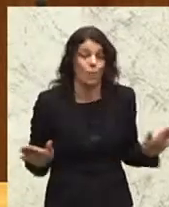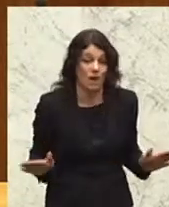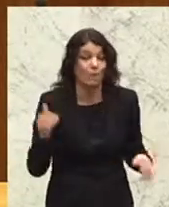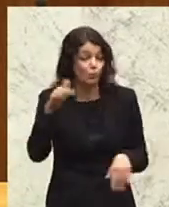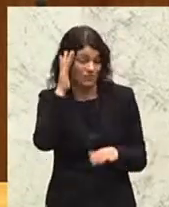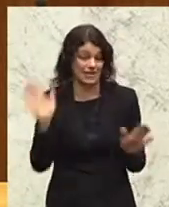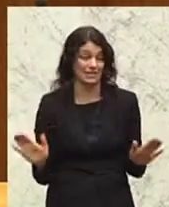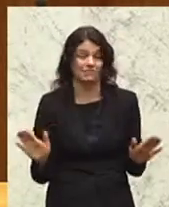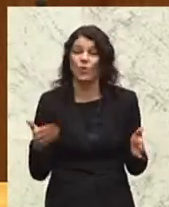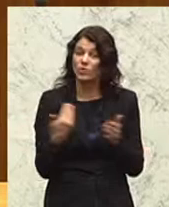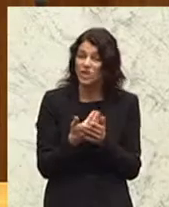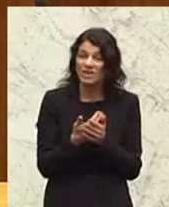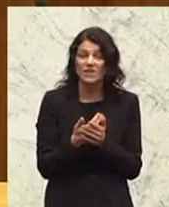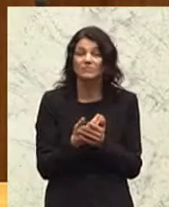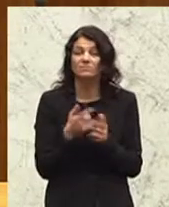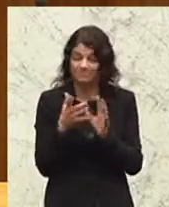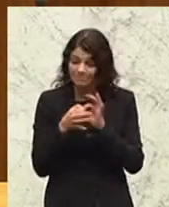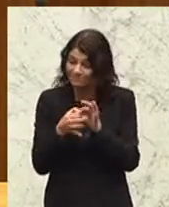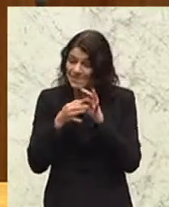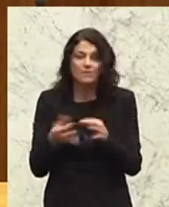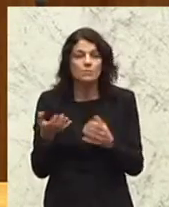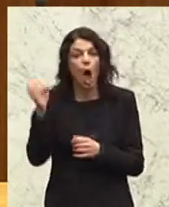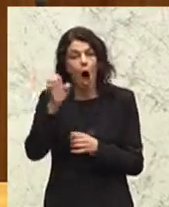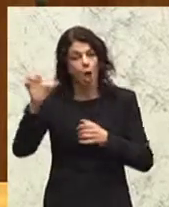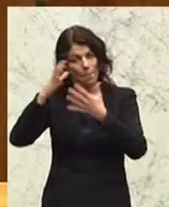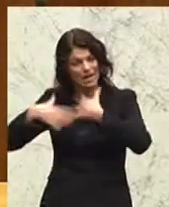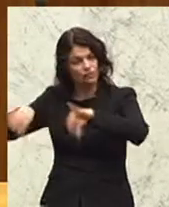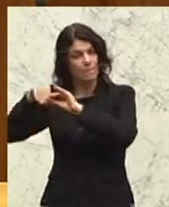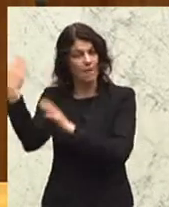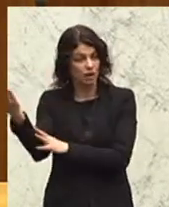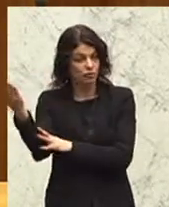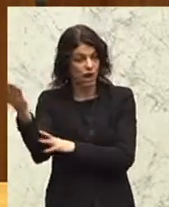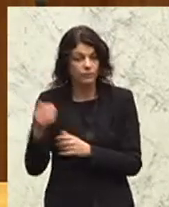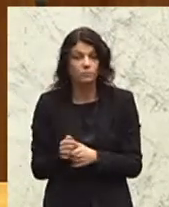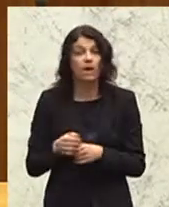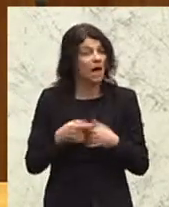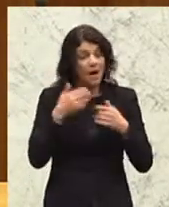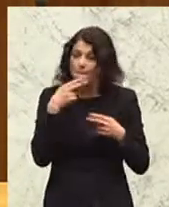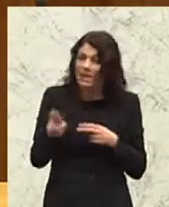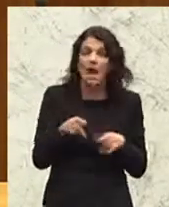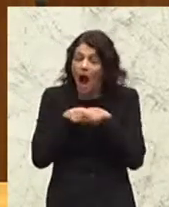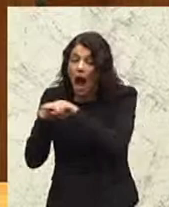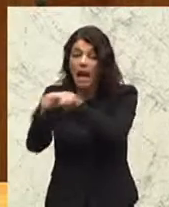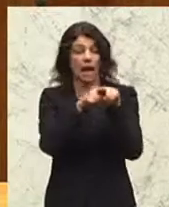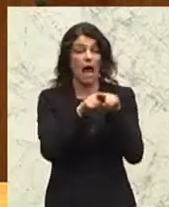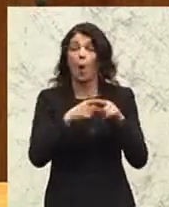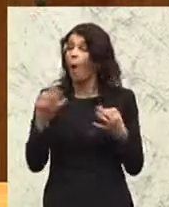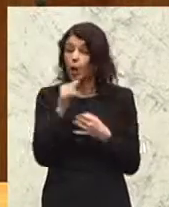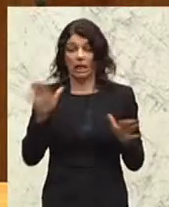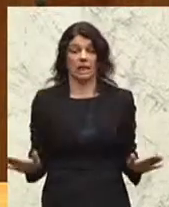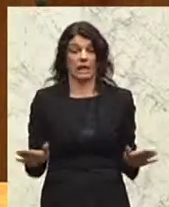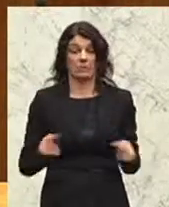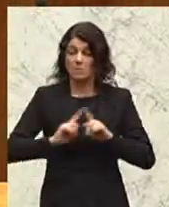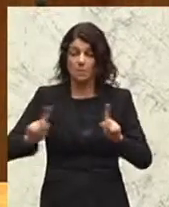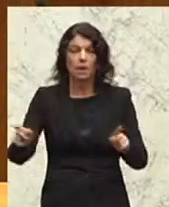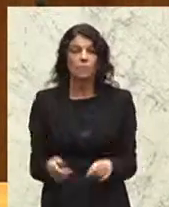irgendwie mit der europäischen Gemeinschaft was zu tun, ja. Entweder haben wir immer alles gleich oder haben wir es nicht. Aber dann geht halt jemand dorthin, wo er besser